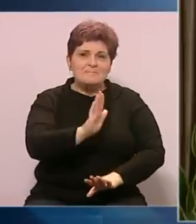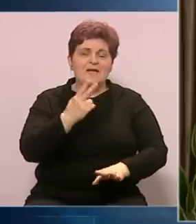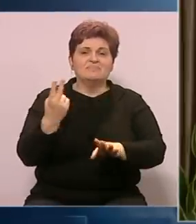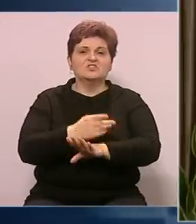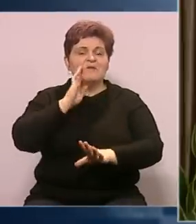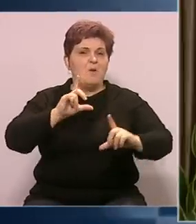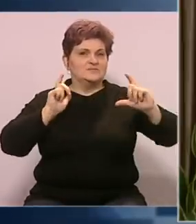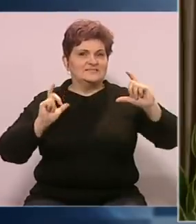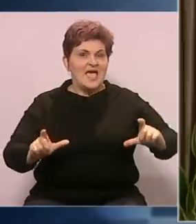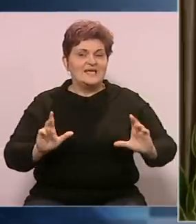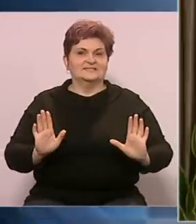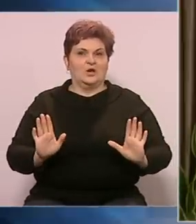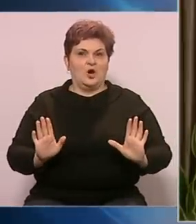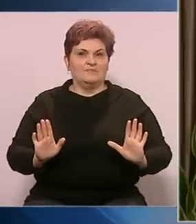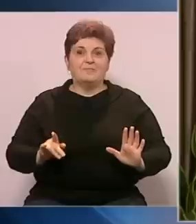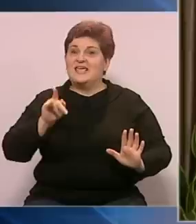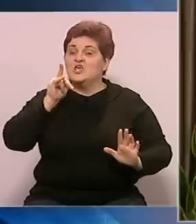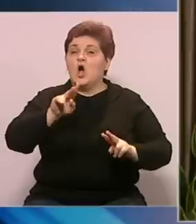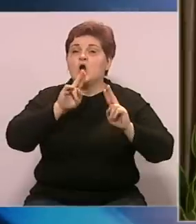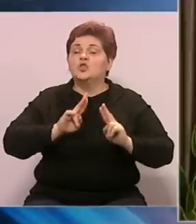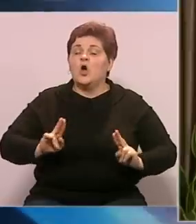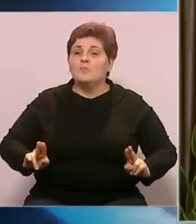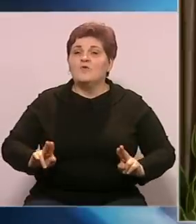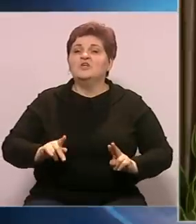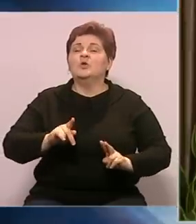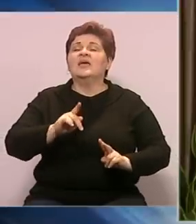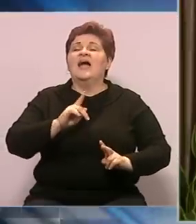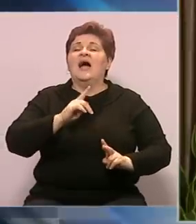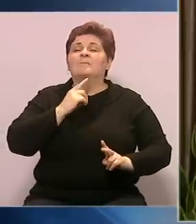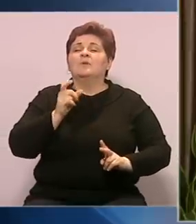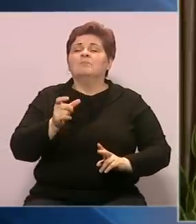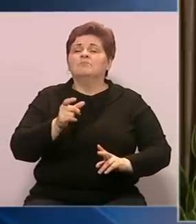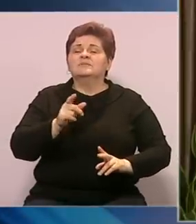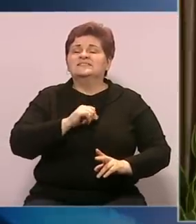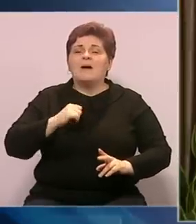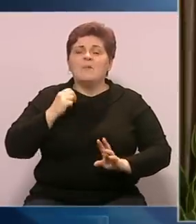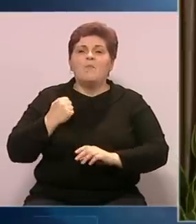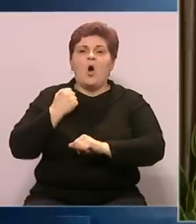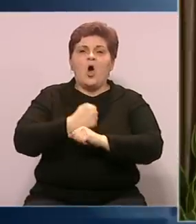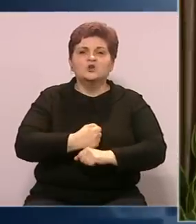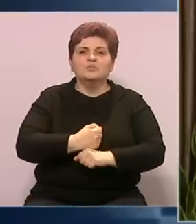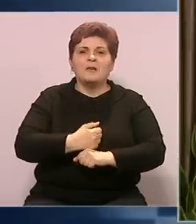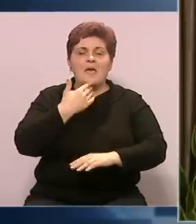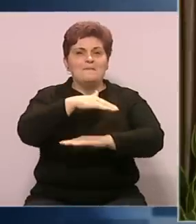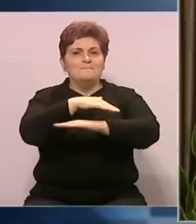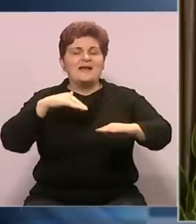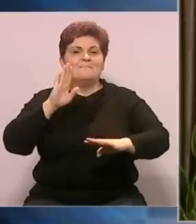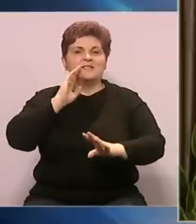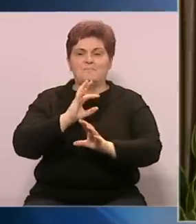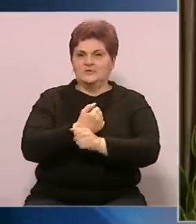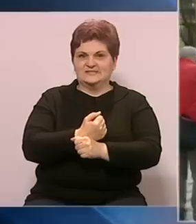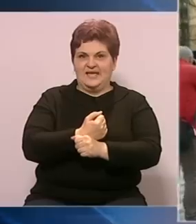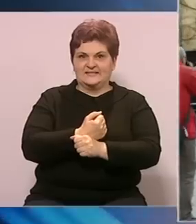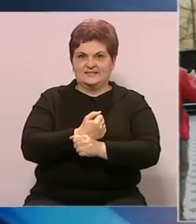Bosne i Hercegovine i da o to imovini konačnu riječ u smislu zakona može donijeti samo parlamentarna skupština Bosne i